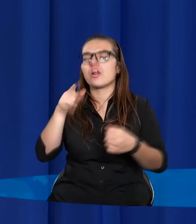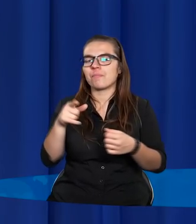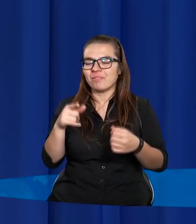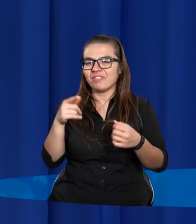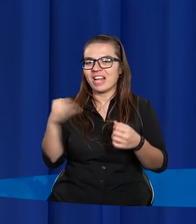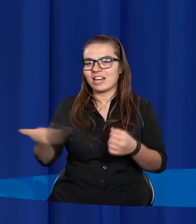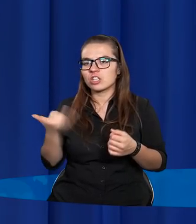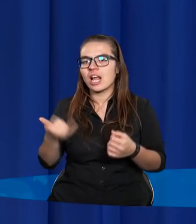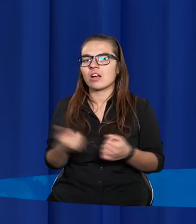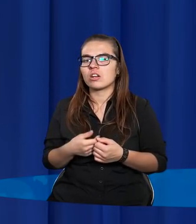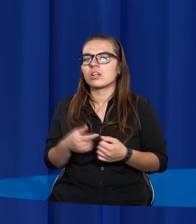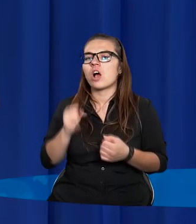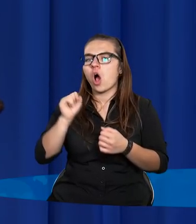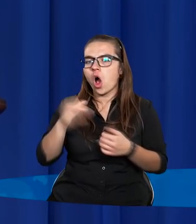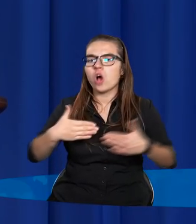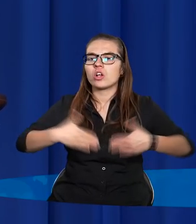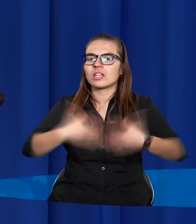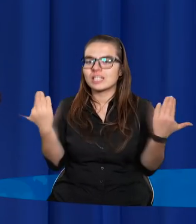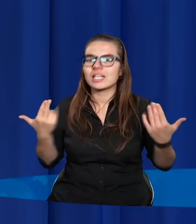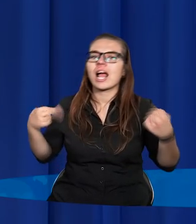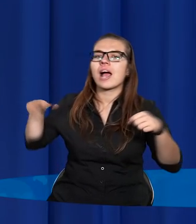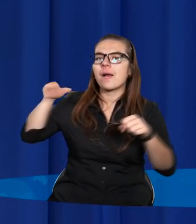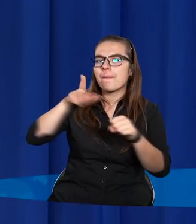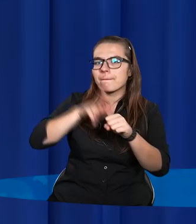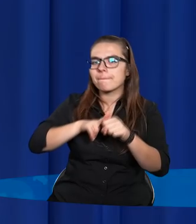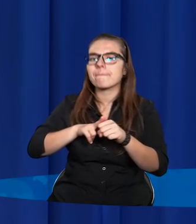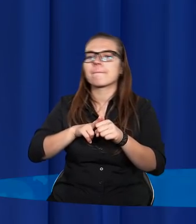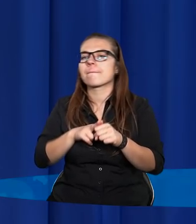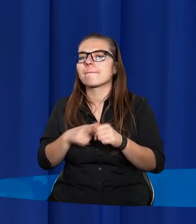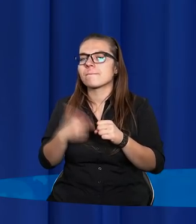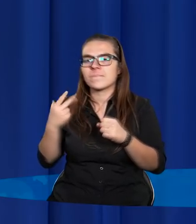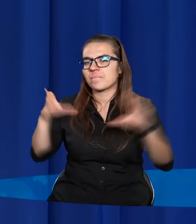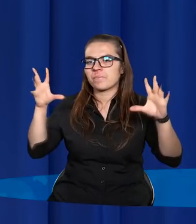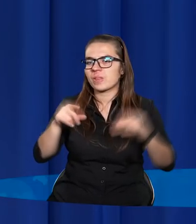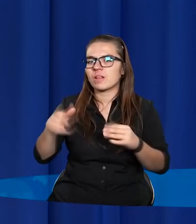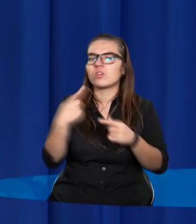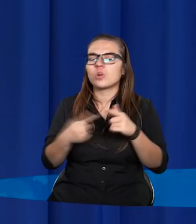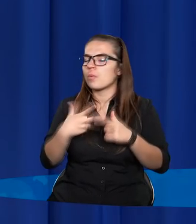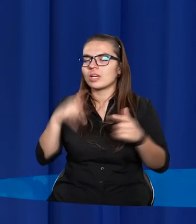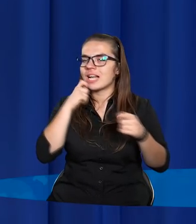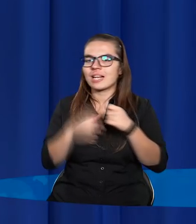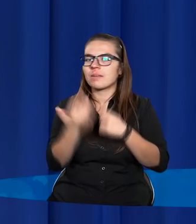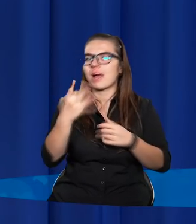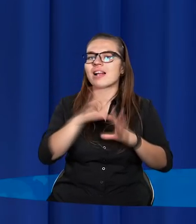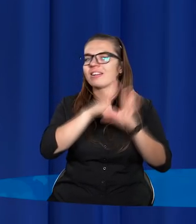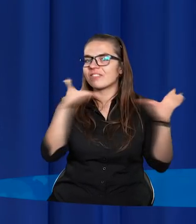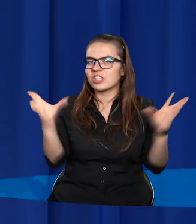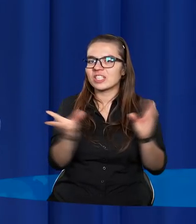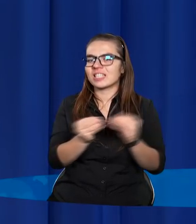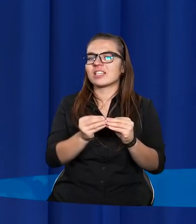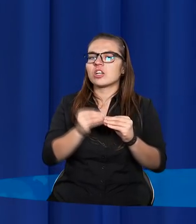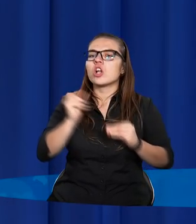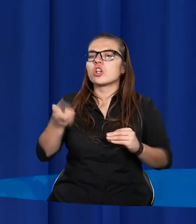wiecznego. Ognia, który nie zgaśnie, dopóki nie spali wszystkiego,